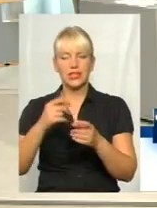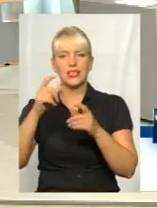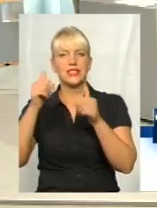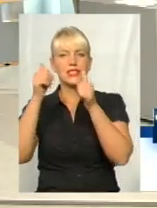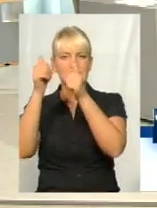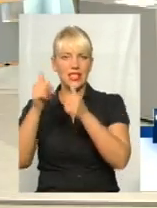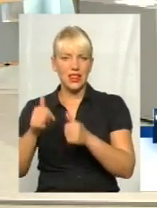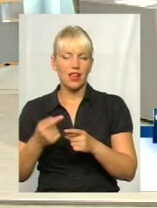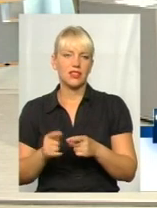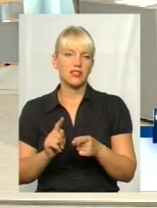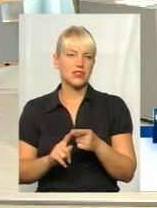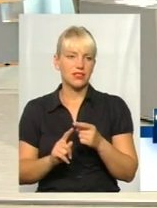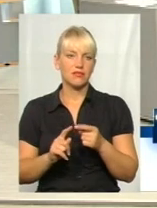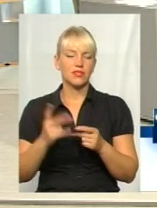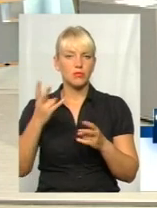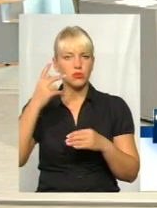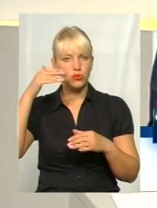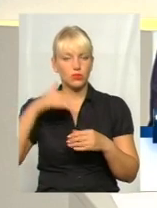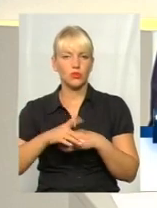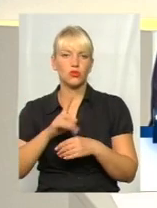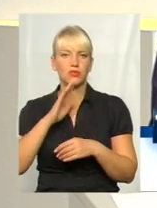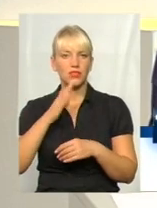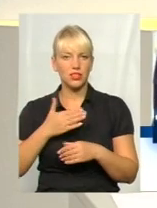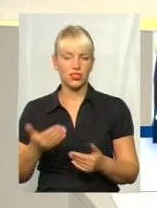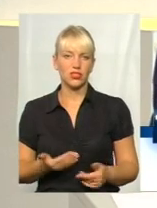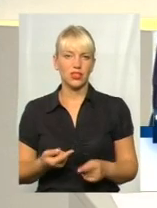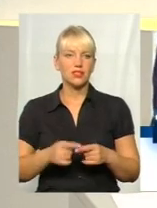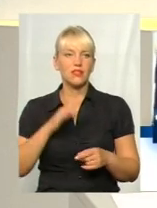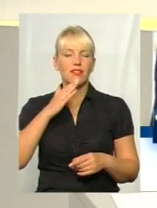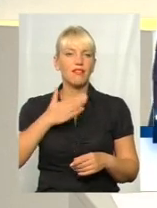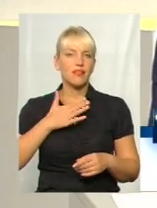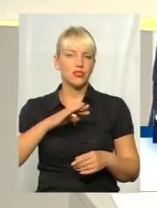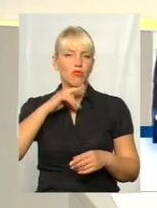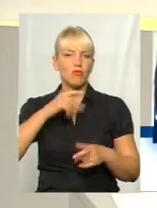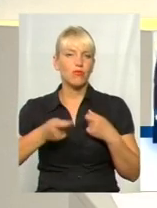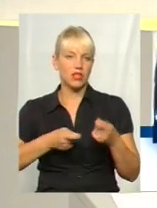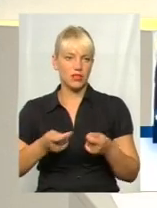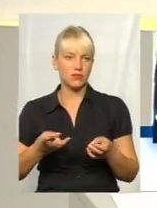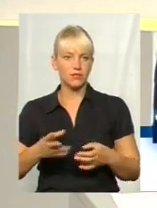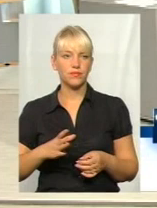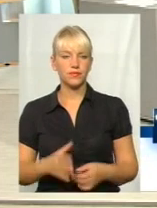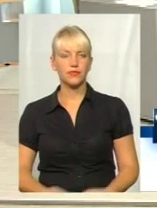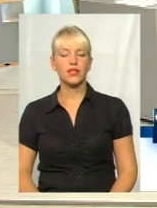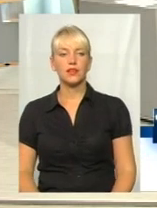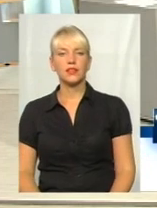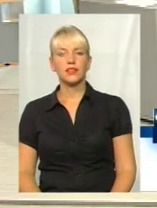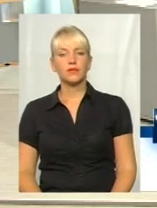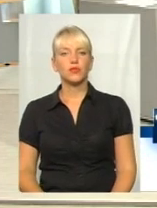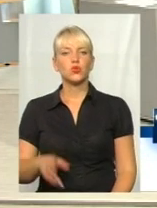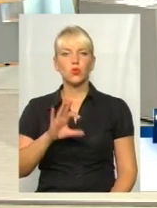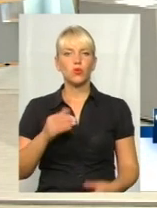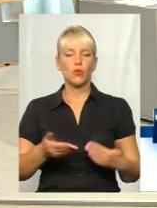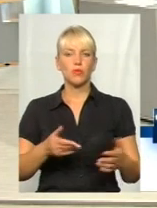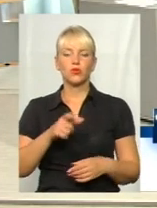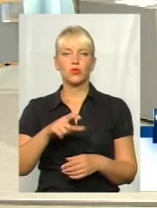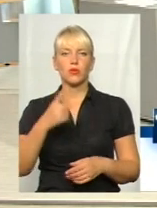розуміти, що наше життя в наших руках. Дякую вам велике. З приводу пішоходів, давайте ще на цю тему поговоримо. Перше